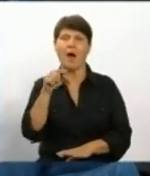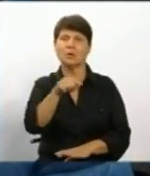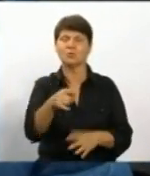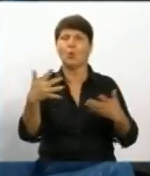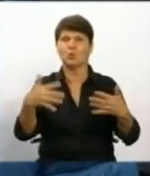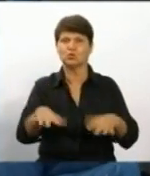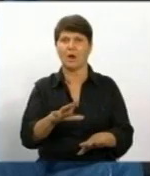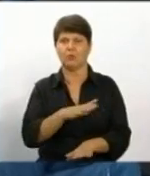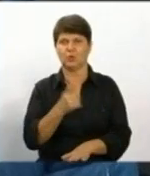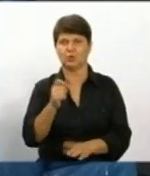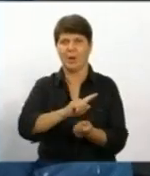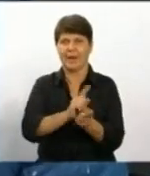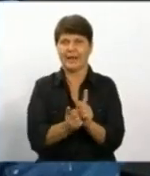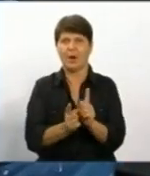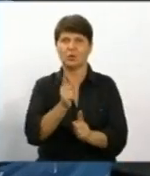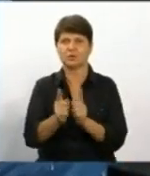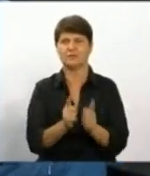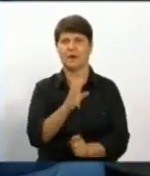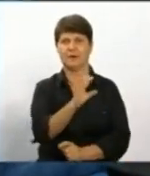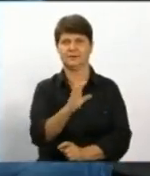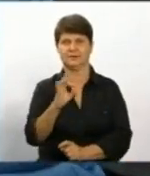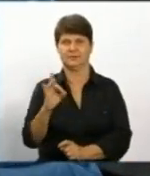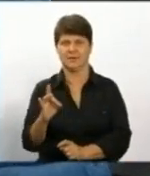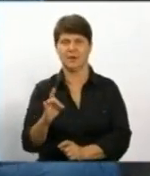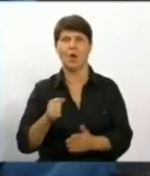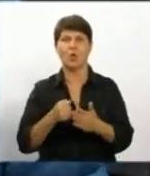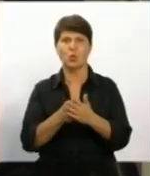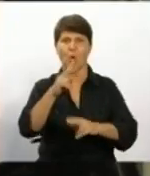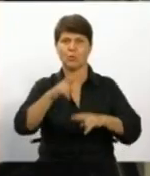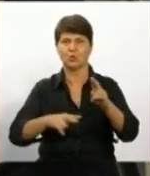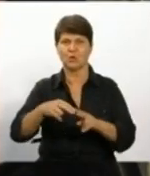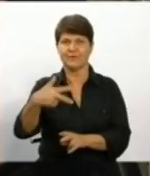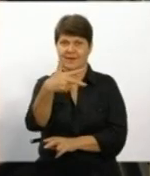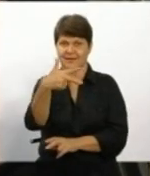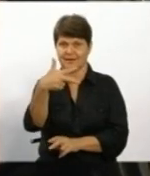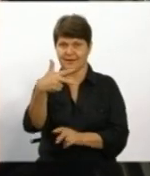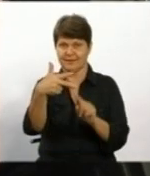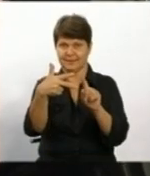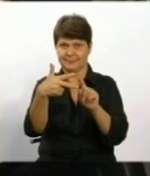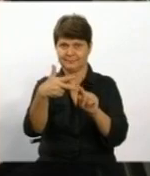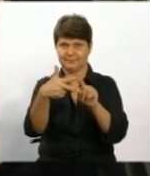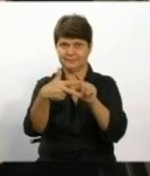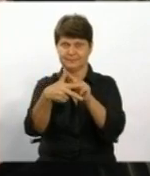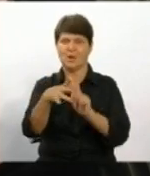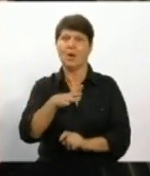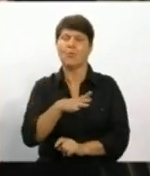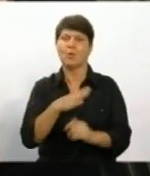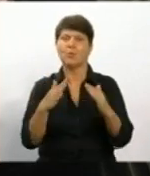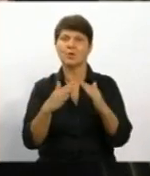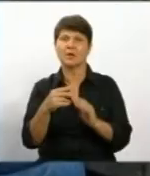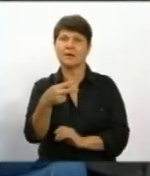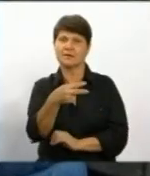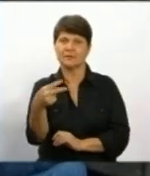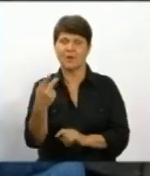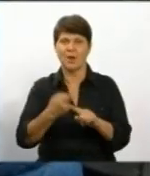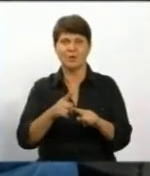вони трохи реконструйовані в твердянські часи. Добудовано третій поверх, це будинок був двоповерховий, і